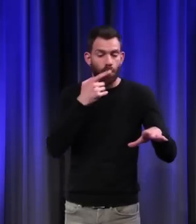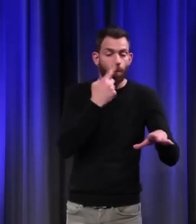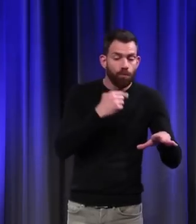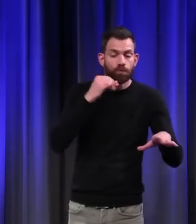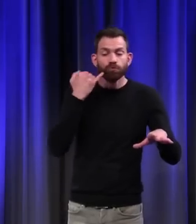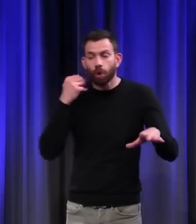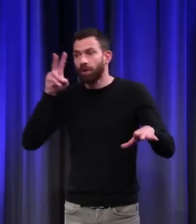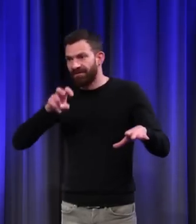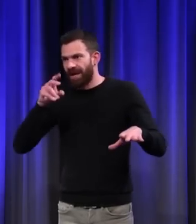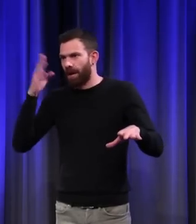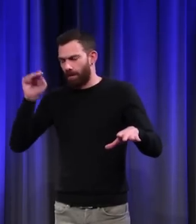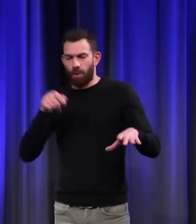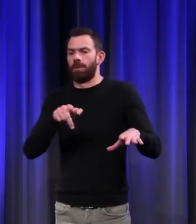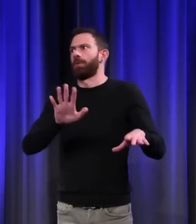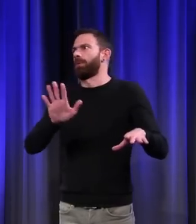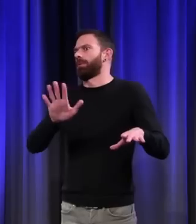absolument diabolique.